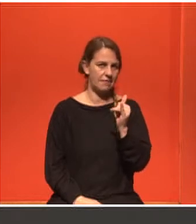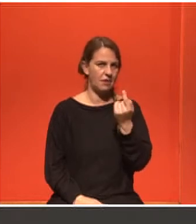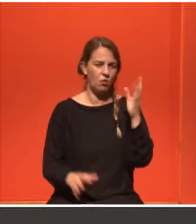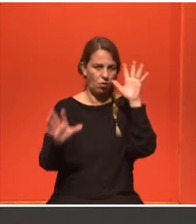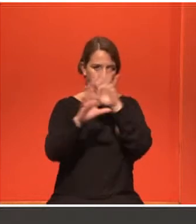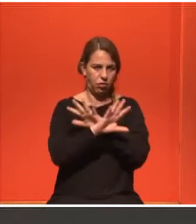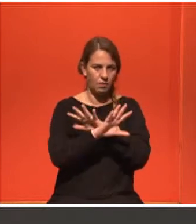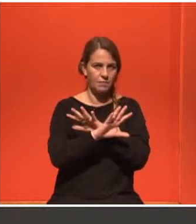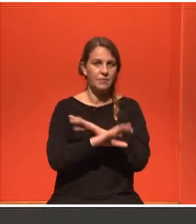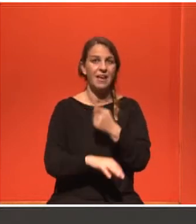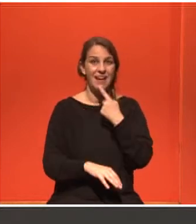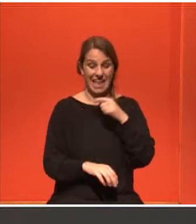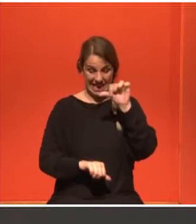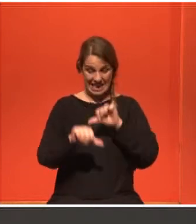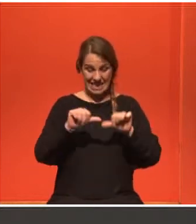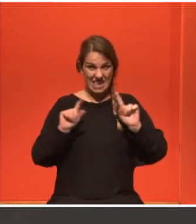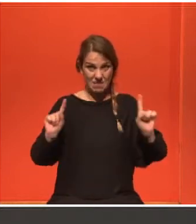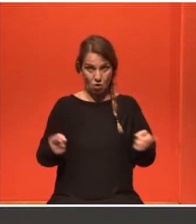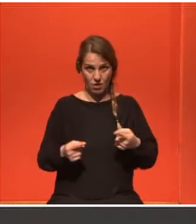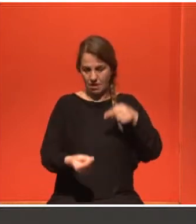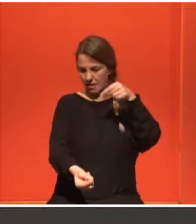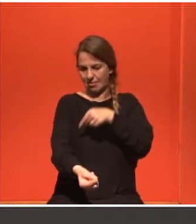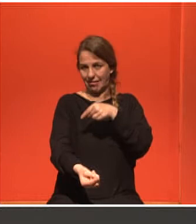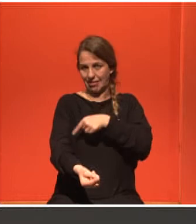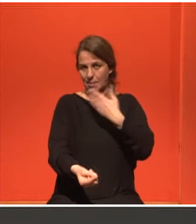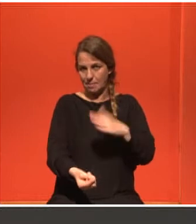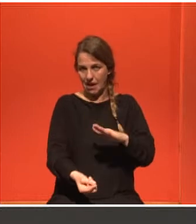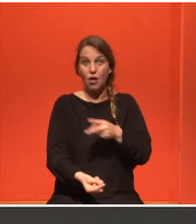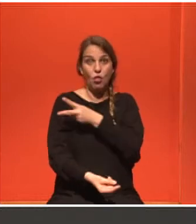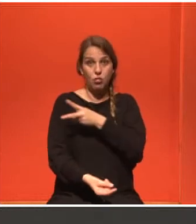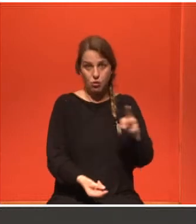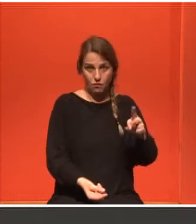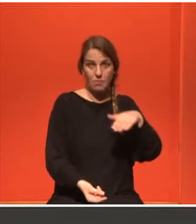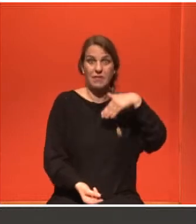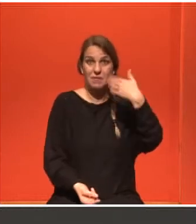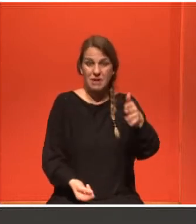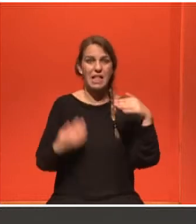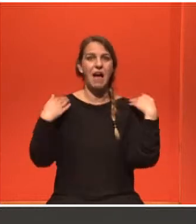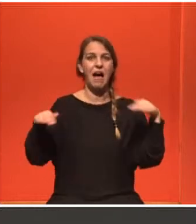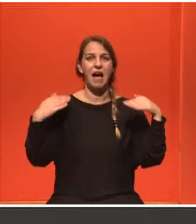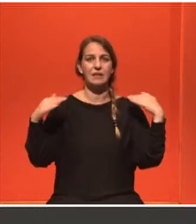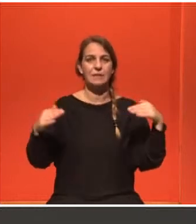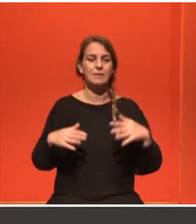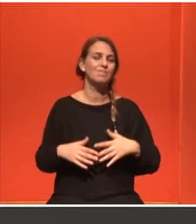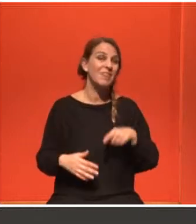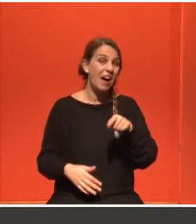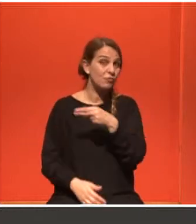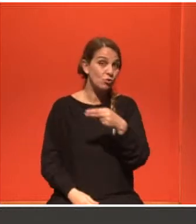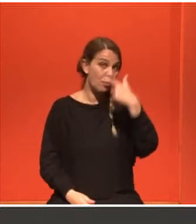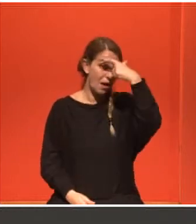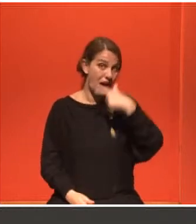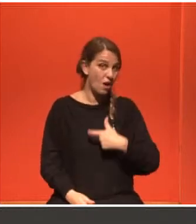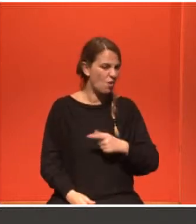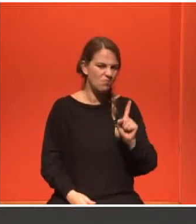Να έχουν περάσει δύο εβδομάδες από τη χημιοθεραπεία και μετά να ξεκινήσει την άσκηση. Αυτό δεν νομίζω ότι είμαι ο κατάλληλος άδρος για να το